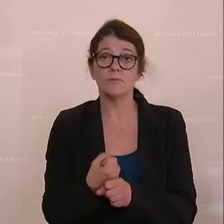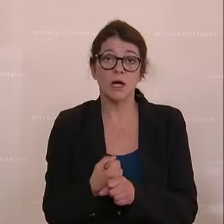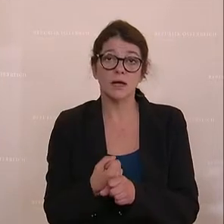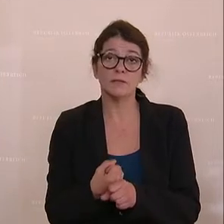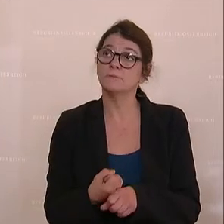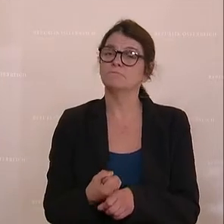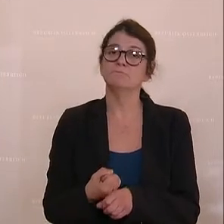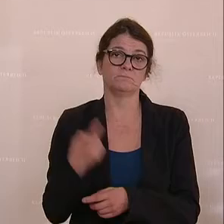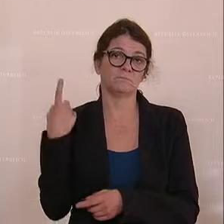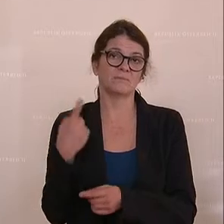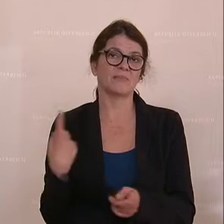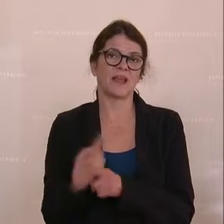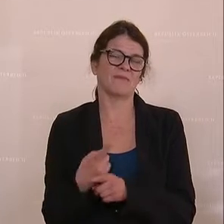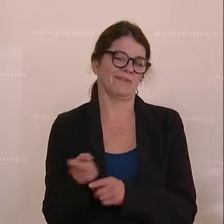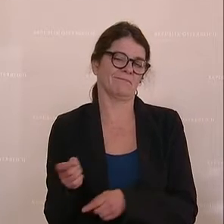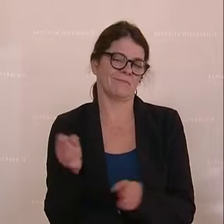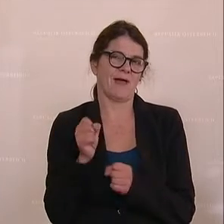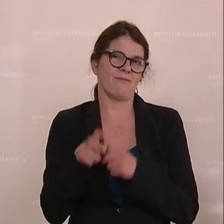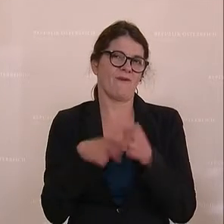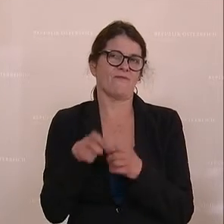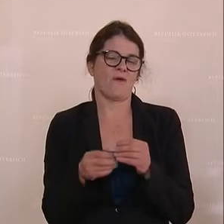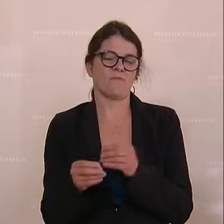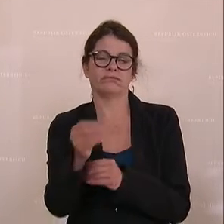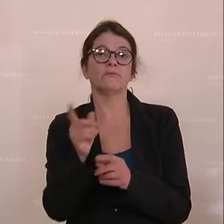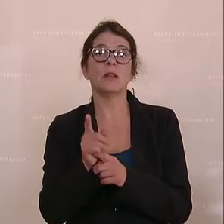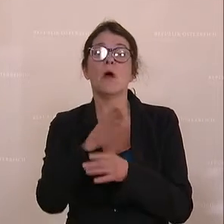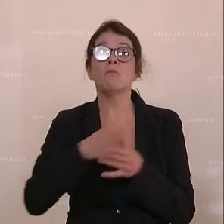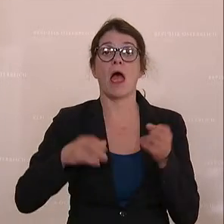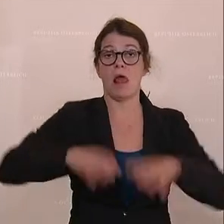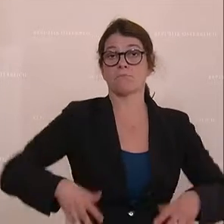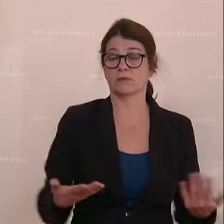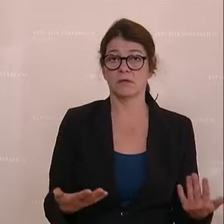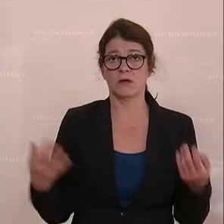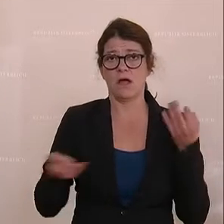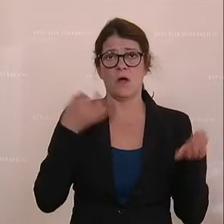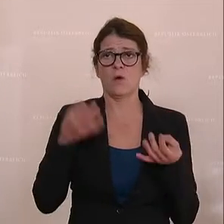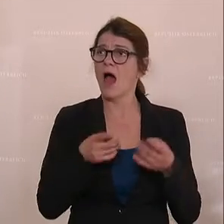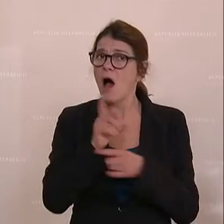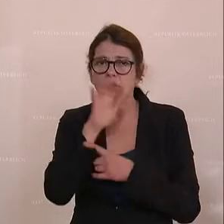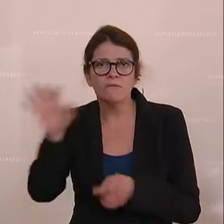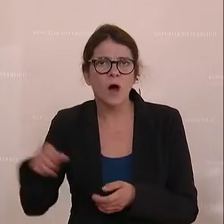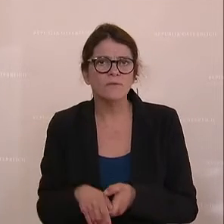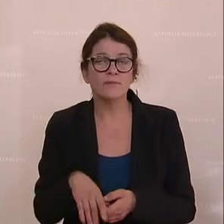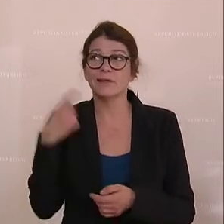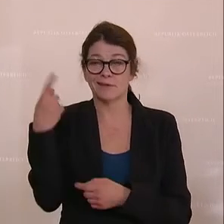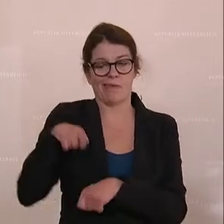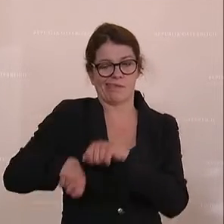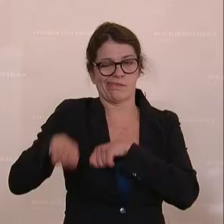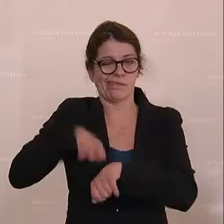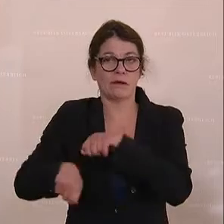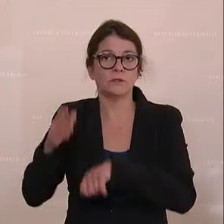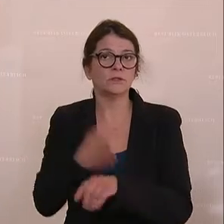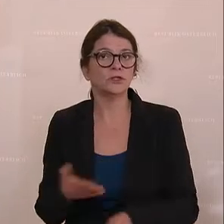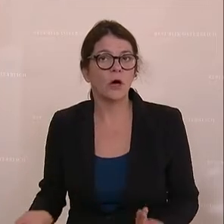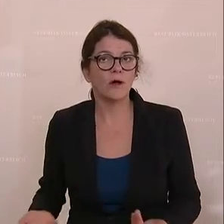dass er sie die kalte Progression nur teilweise abschafft oder ihm sogar vorwerfen, er bereichere sich an einem